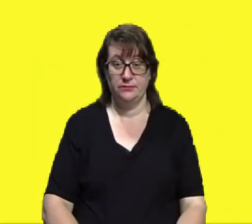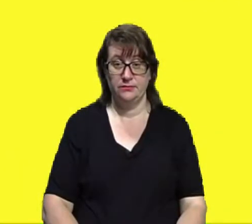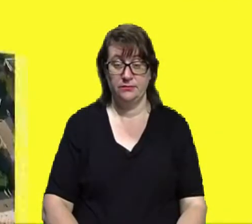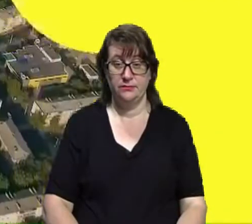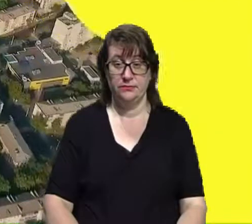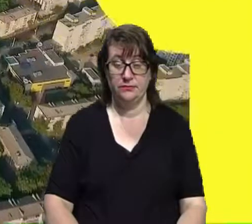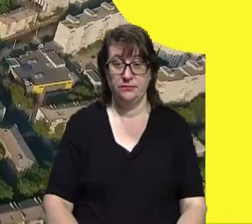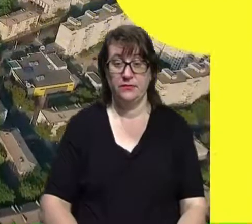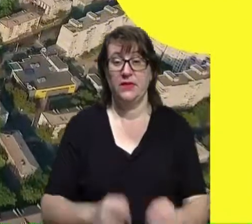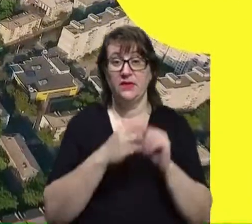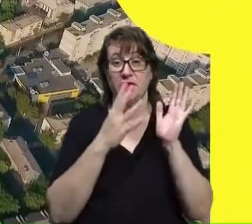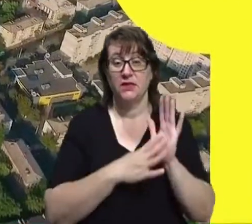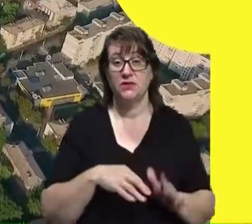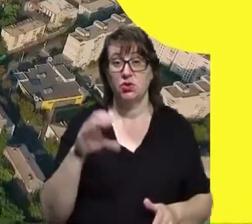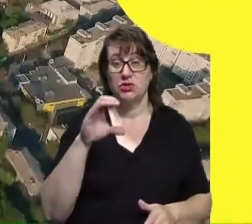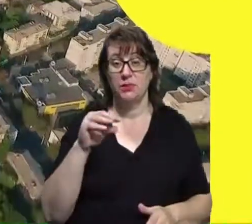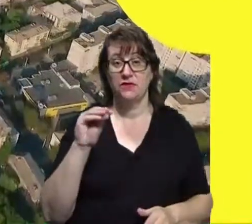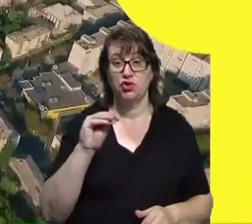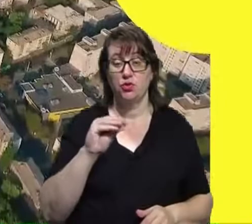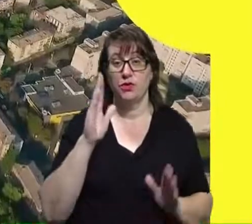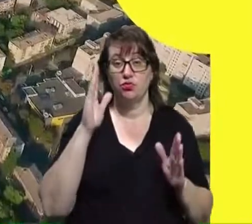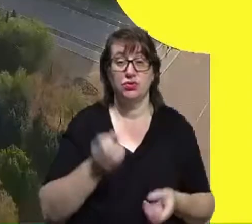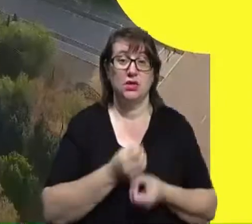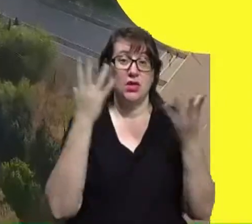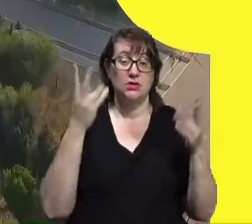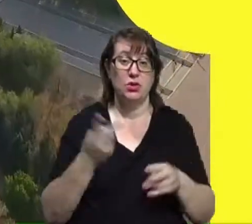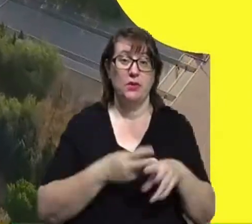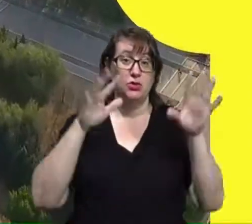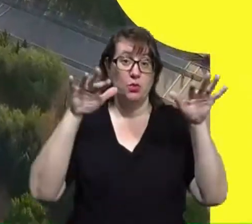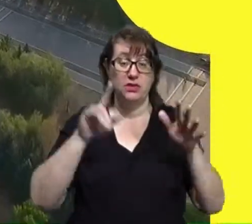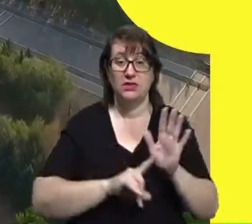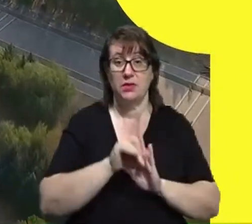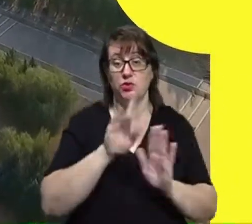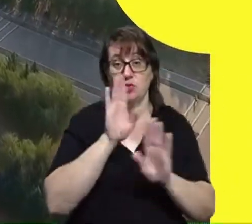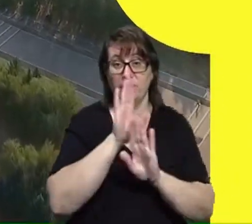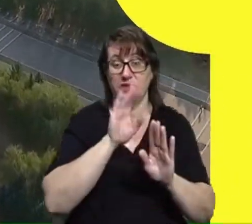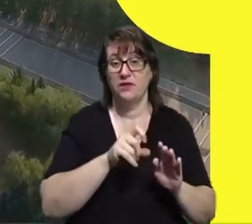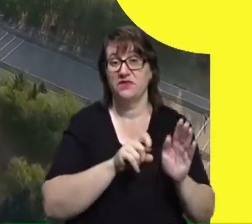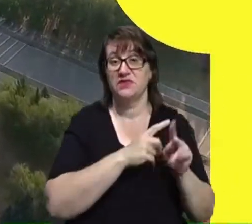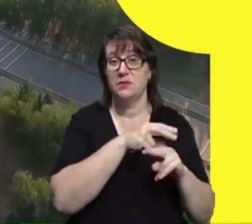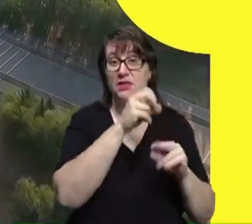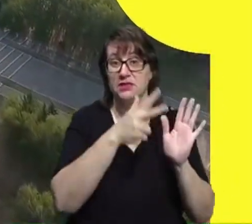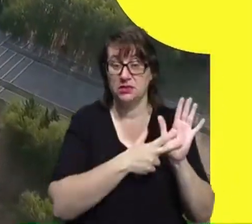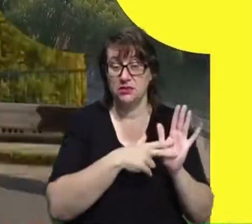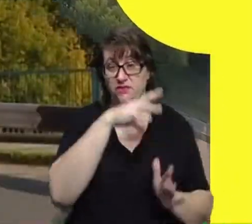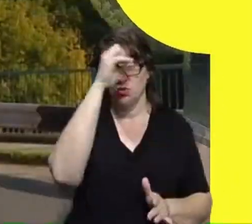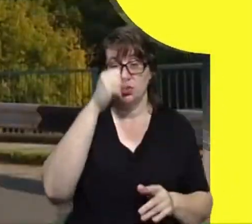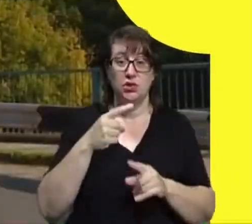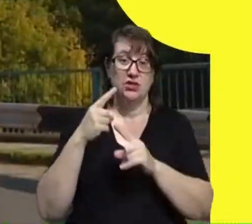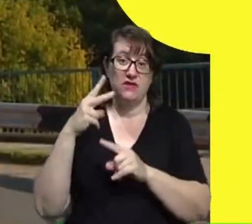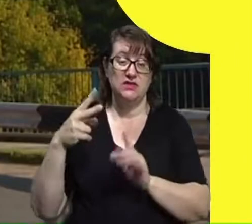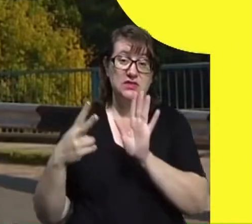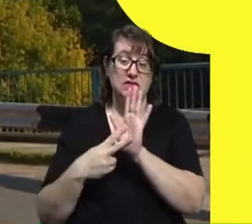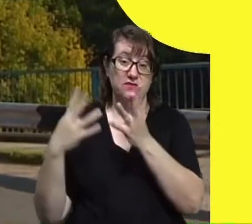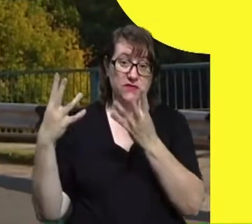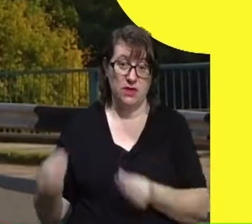19 серпня у Житомирі буде ясно без опадів температура повітря від 18 градусів вночі до 27 градусів в